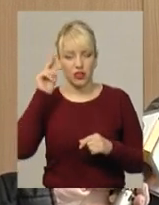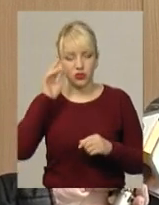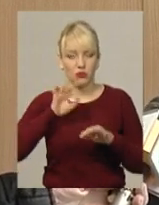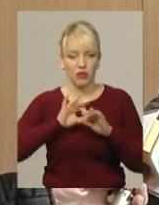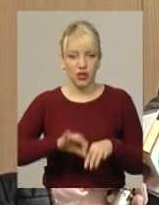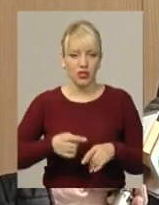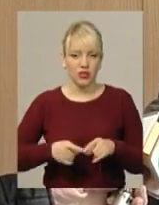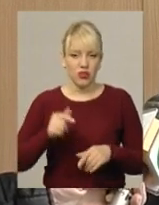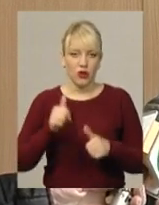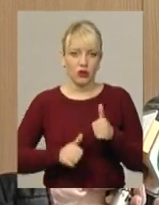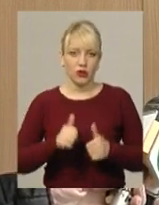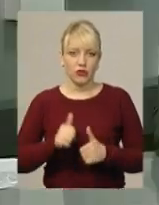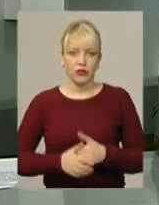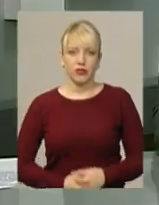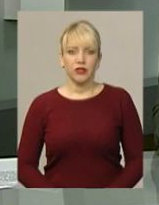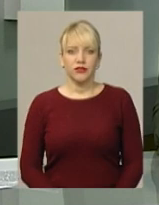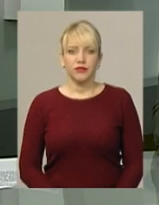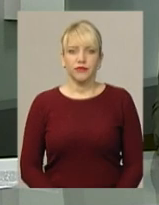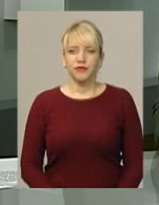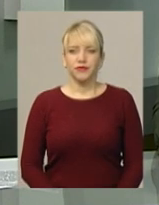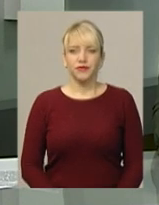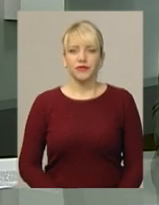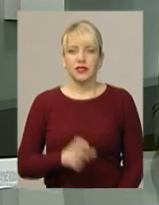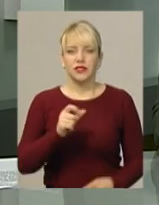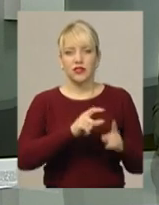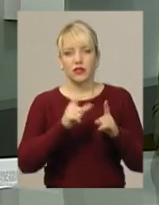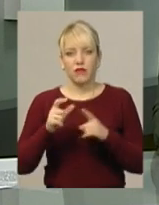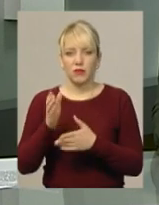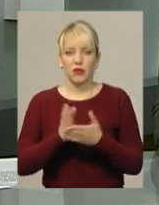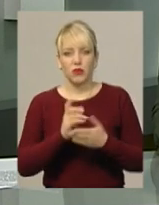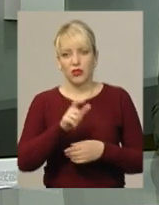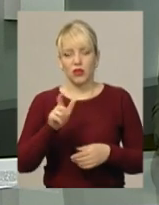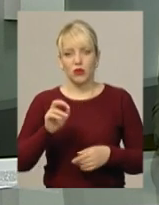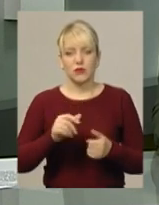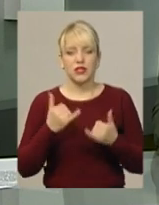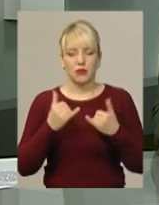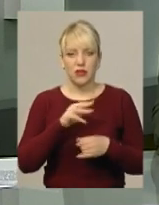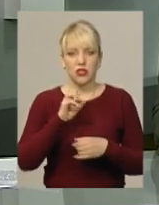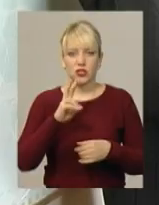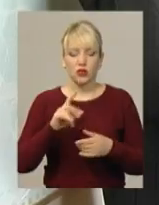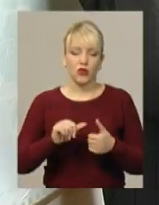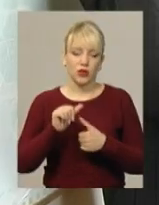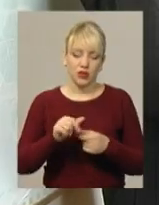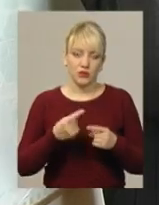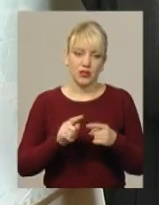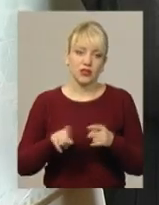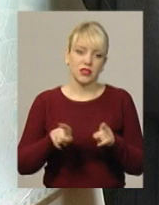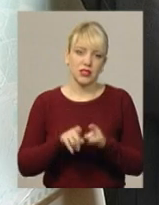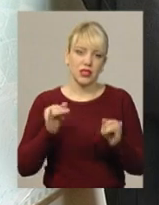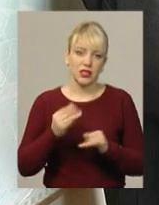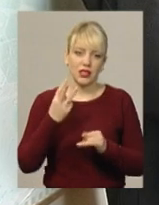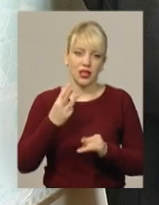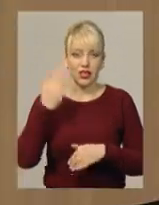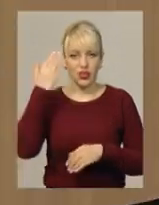даного конкурсу. За словами посадовця, на тепер, окрім ЖЕКів, конкурсом зацікавилися три іногородніх